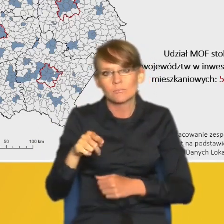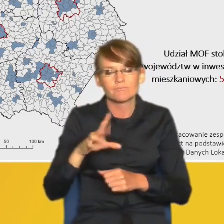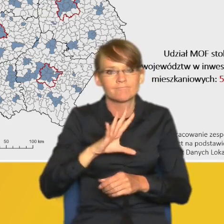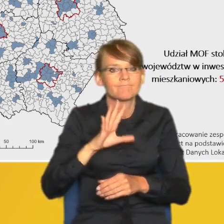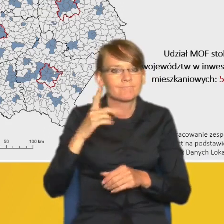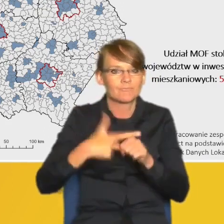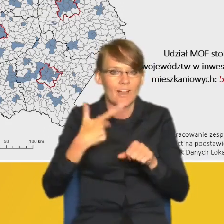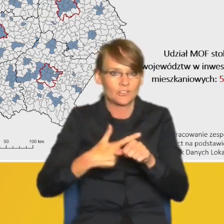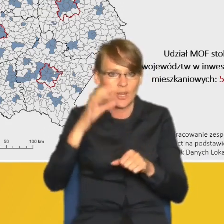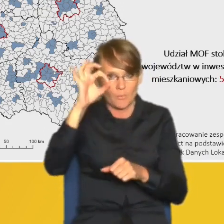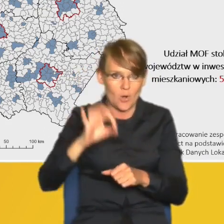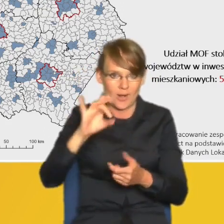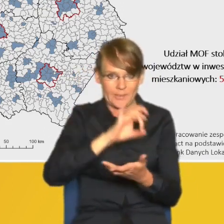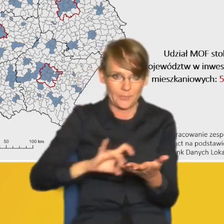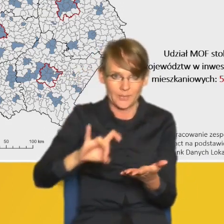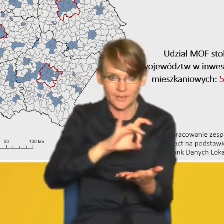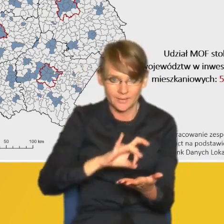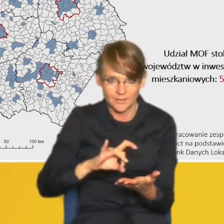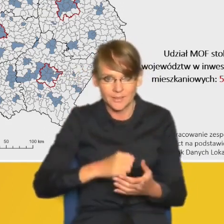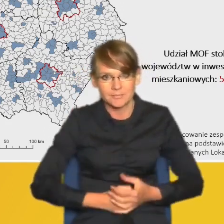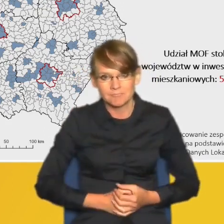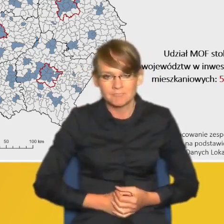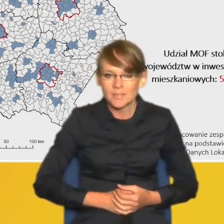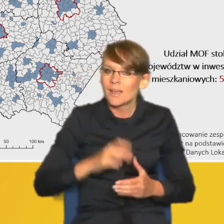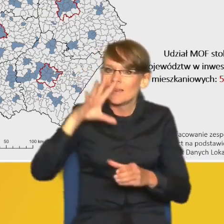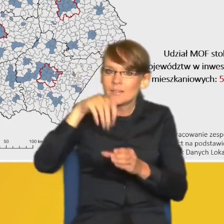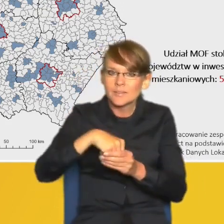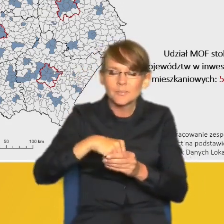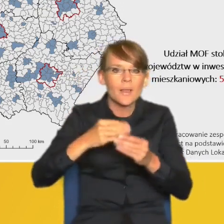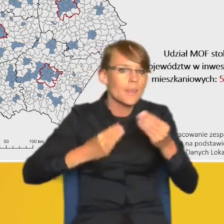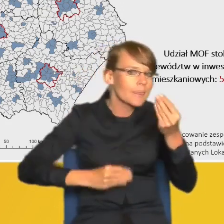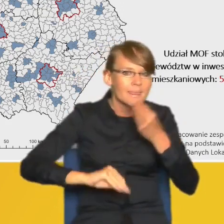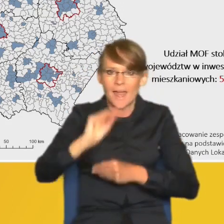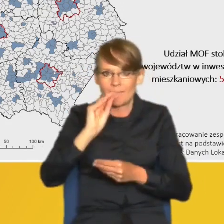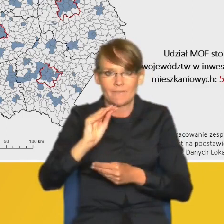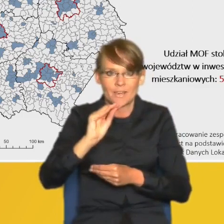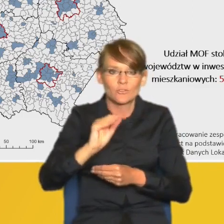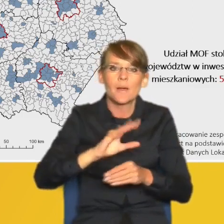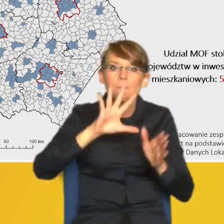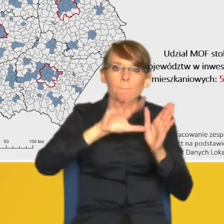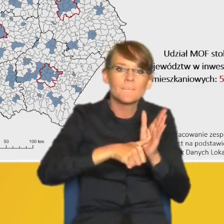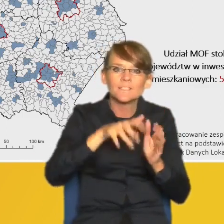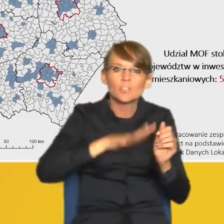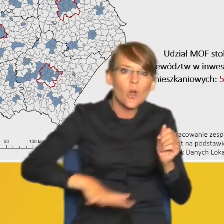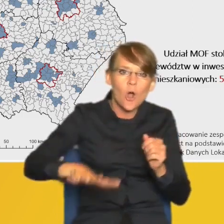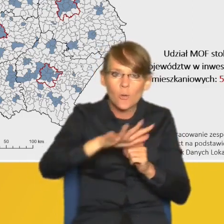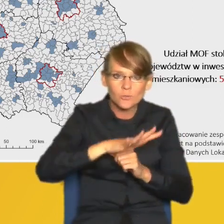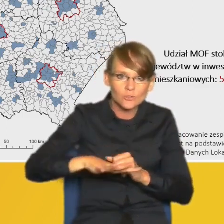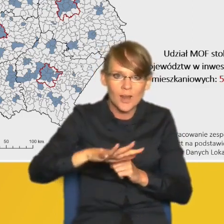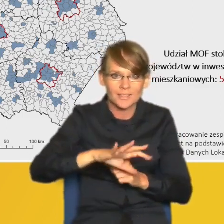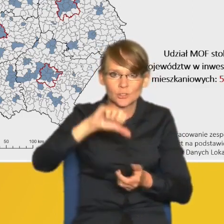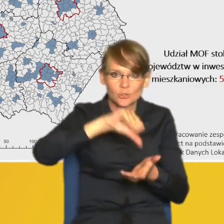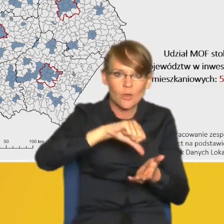% gmin. Wśród nich największy udział mają miejskie obszary funkcjonalne stolic